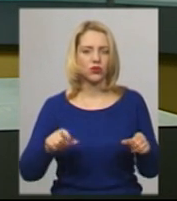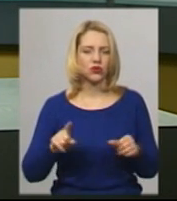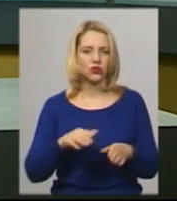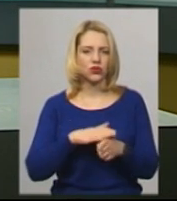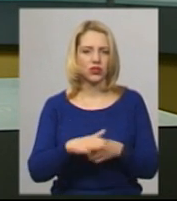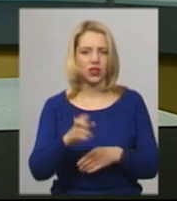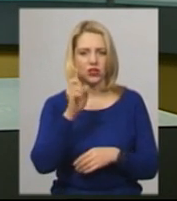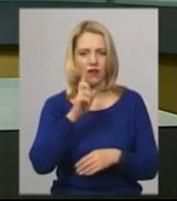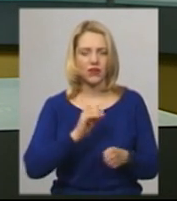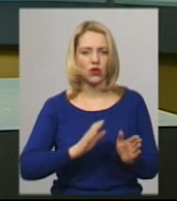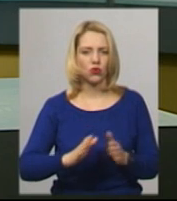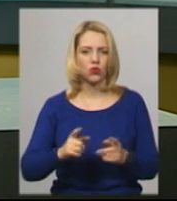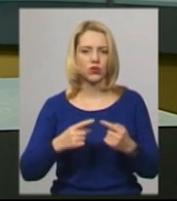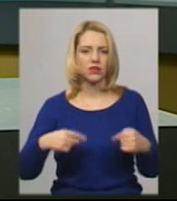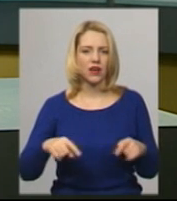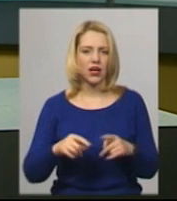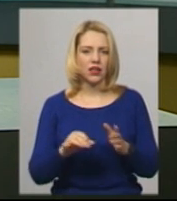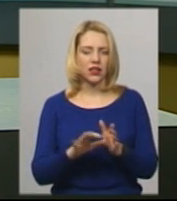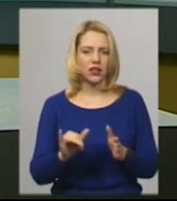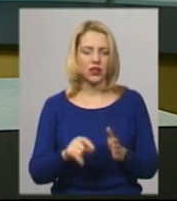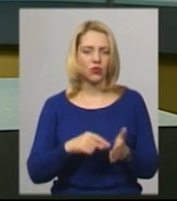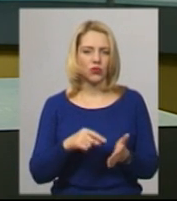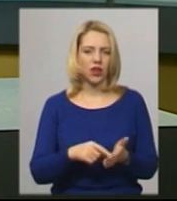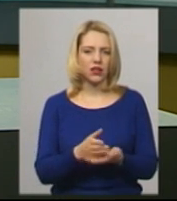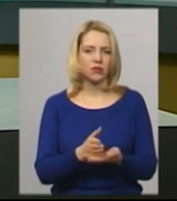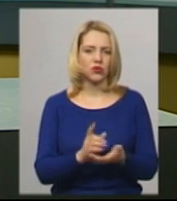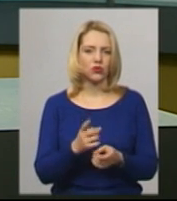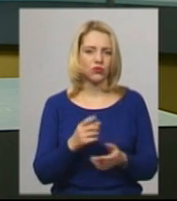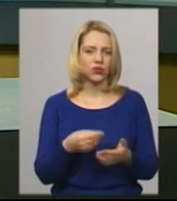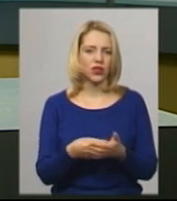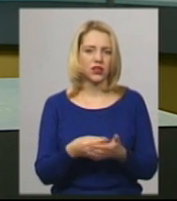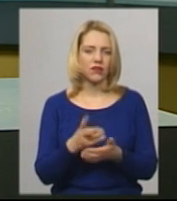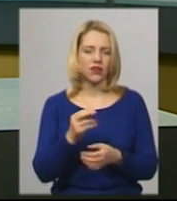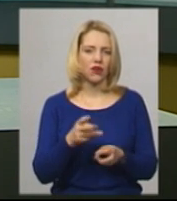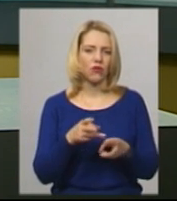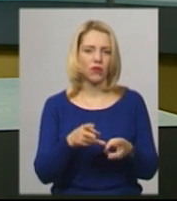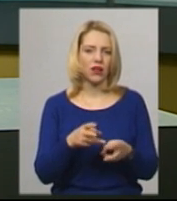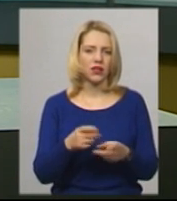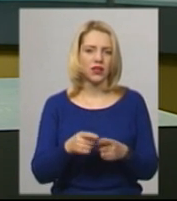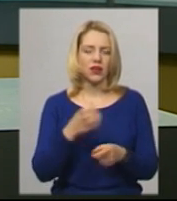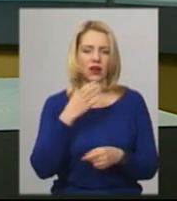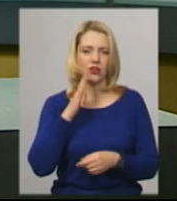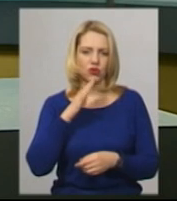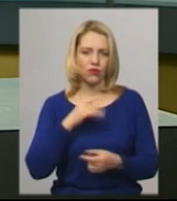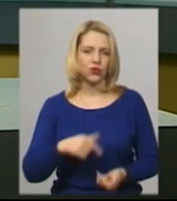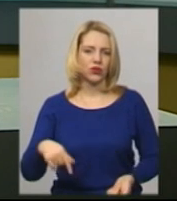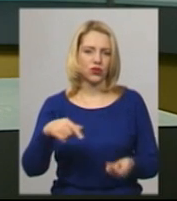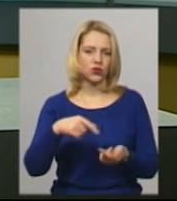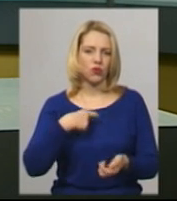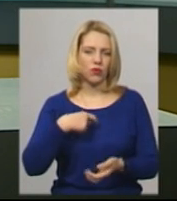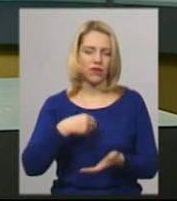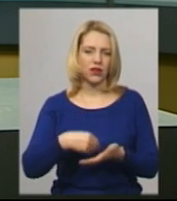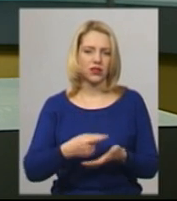регулювання у сфері енергетики та комунальних послуг. Тому тарифи на опалення та гарячу воду у Славуті відповідають собі вартості з